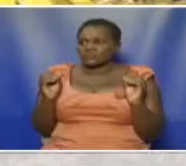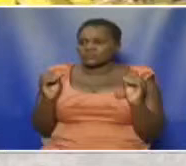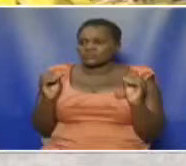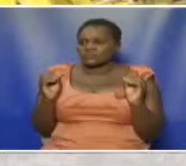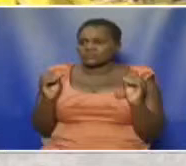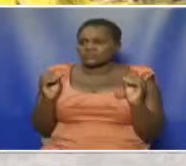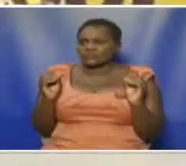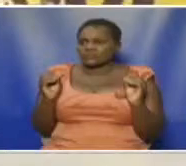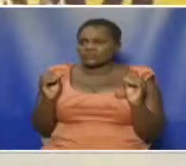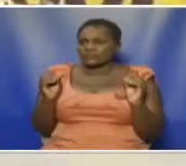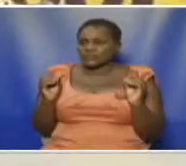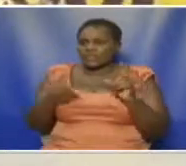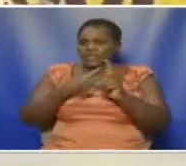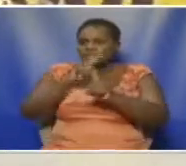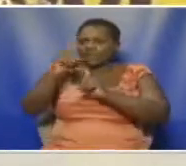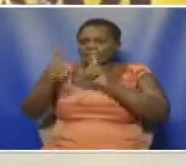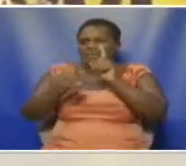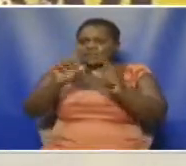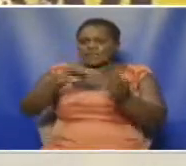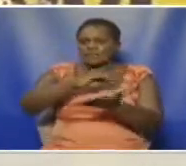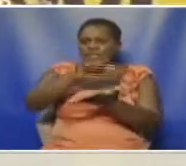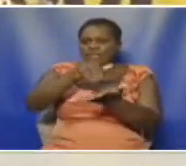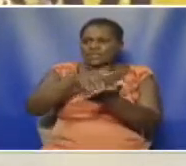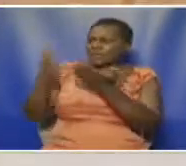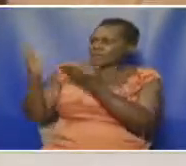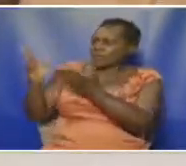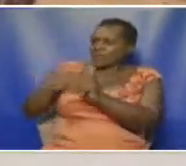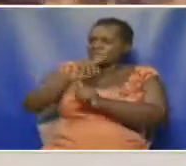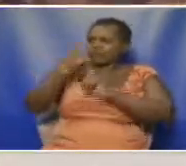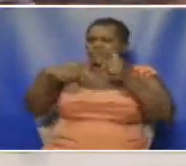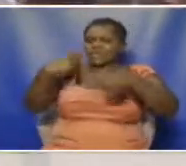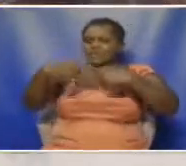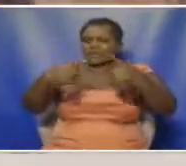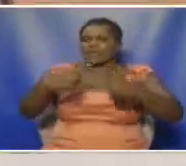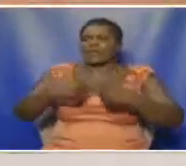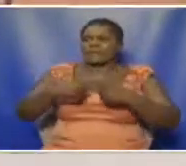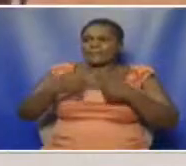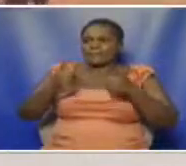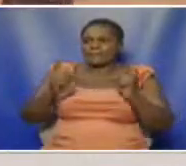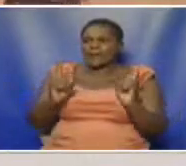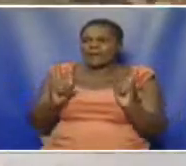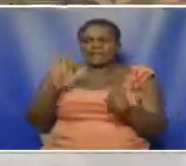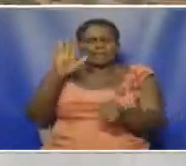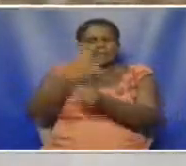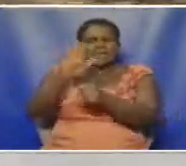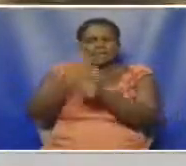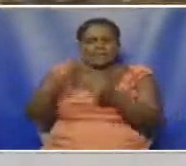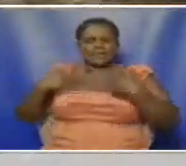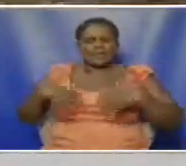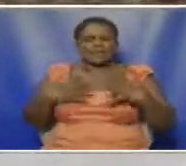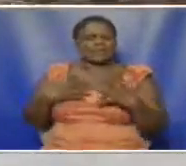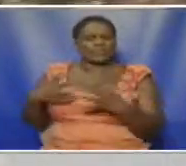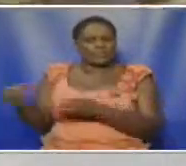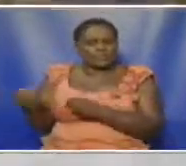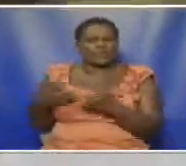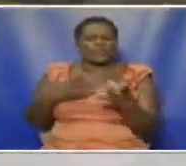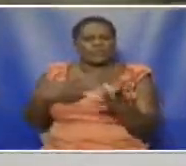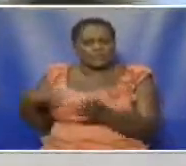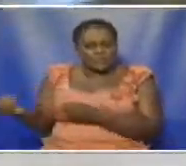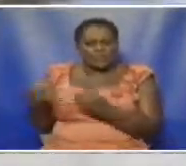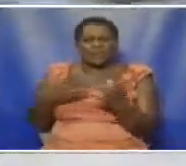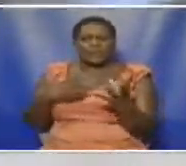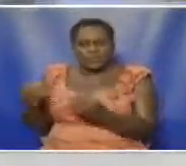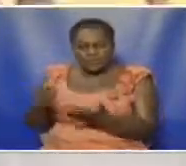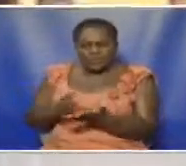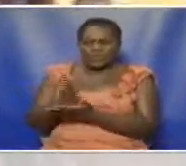Katika kituo cha mtihani cha karne Mtihani uliendelea Lita ya umati mkubu wa watu Waliotoroka kijiji takap kusomu